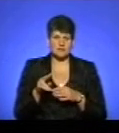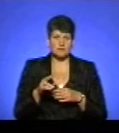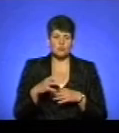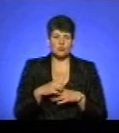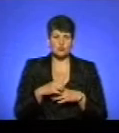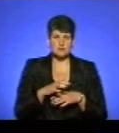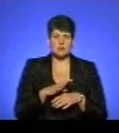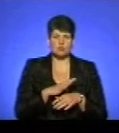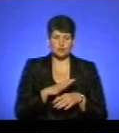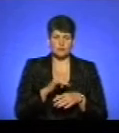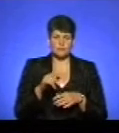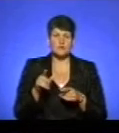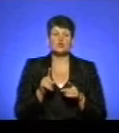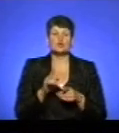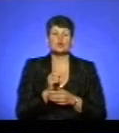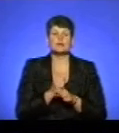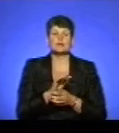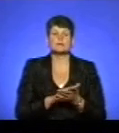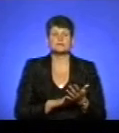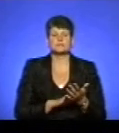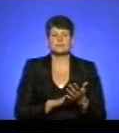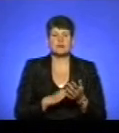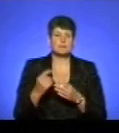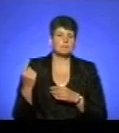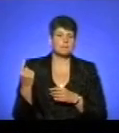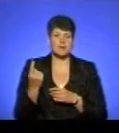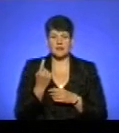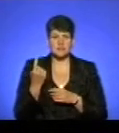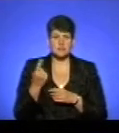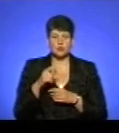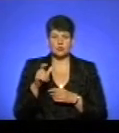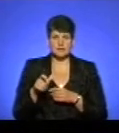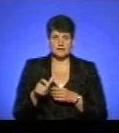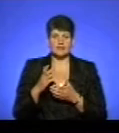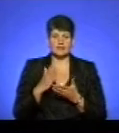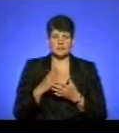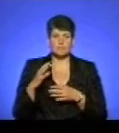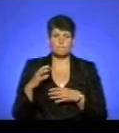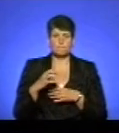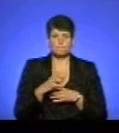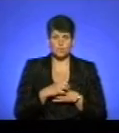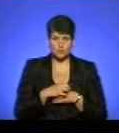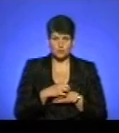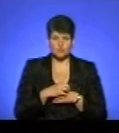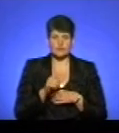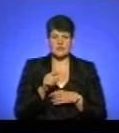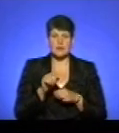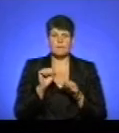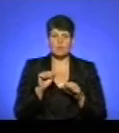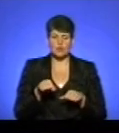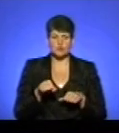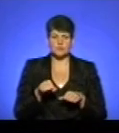був покус людини. Що робити? Ну, перш за все, людина, яка зазнала покусу, вона може